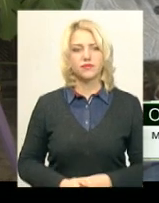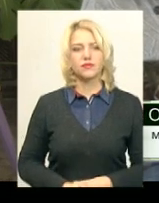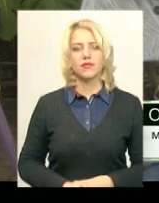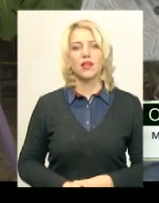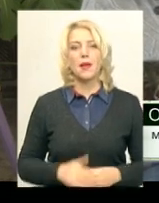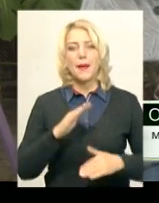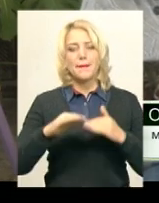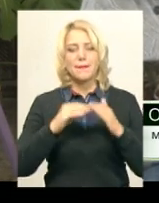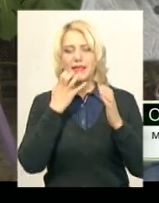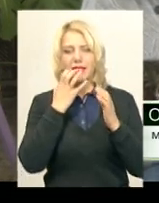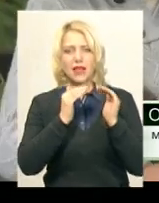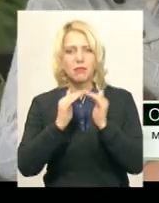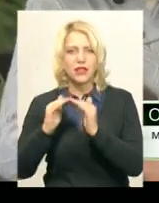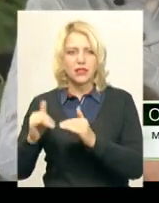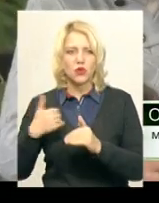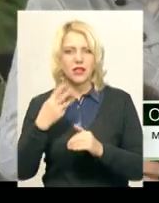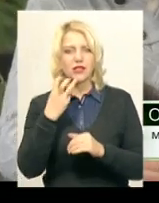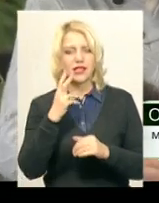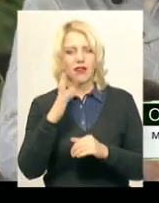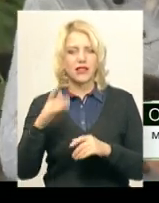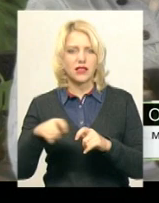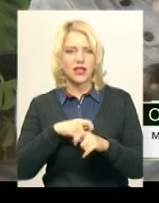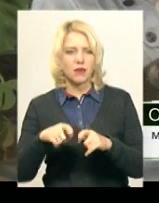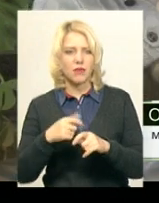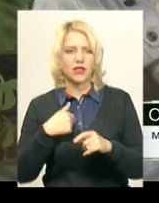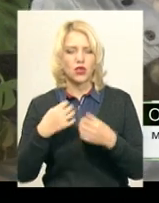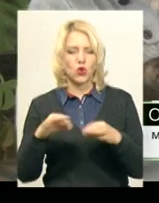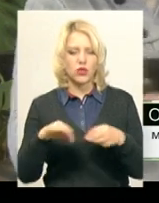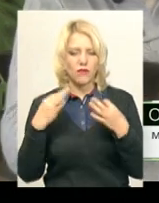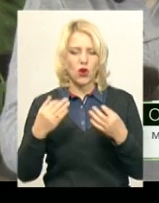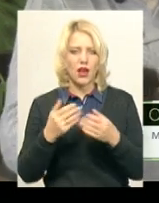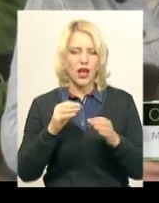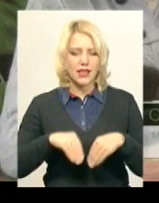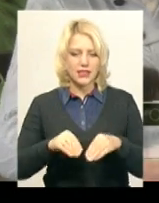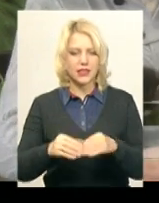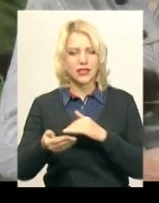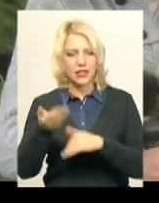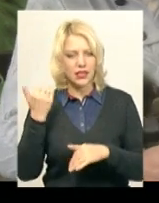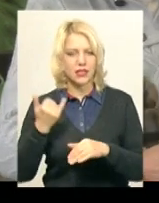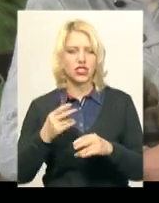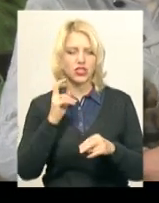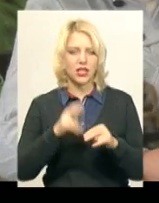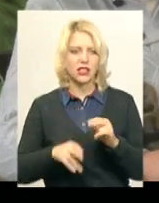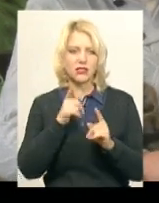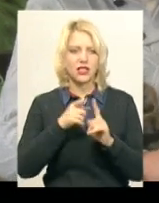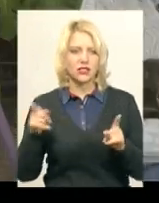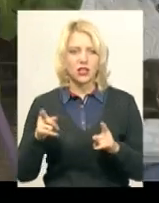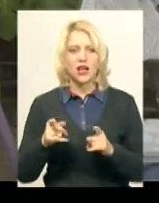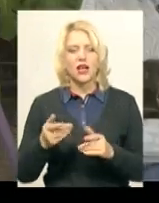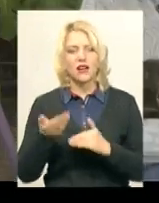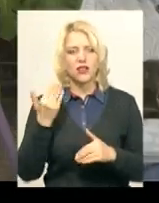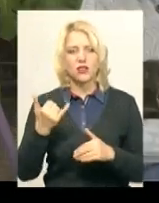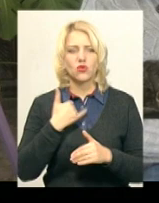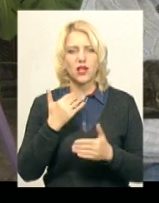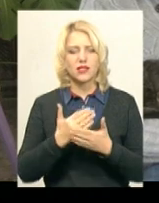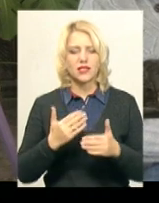Під теплицями у нас приблизно 300 квадратних метрів. І це дозволяє нам починати сидити раніше і закінчувати сезон пізніше. От то, що ми робимо. Наприклад,